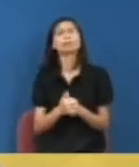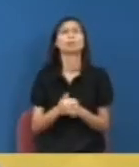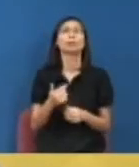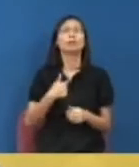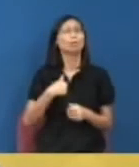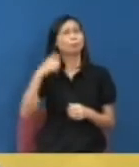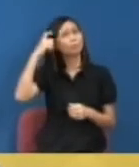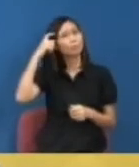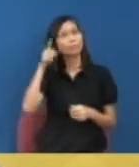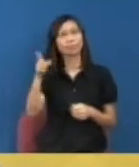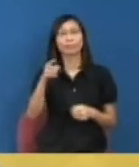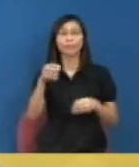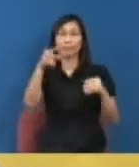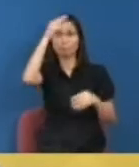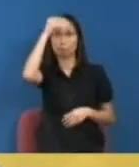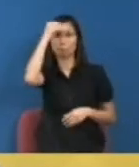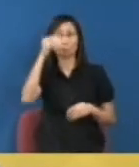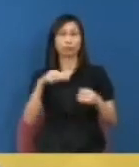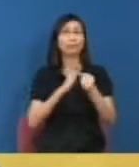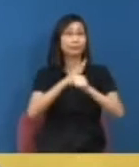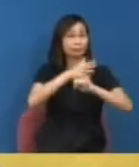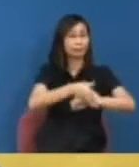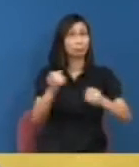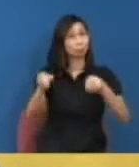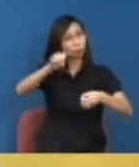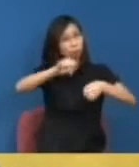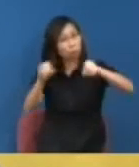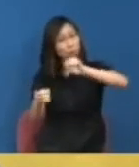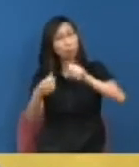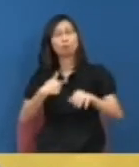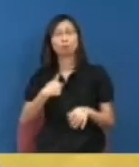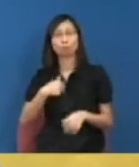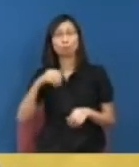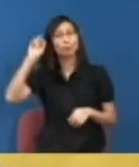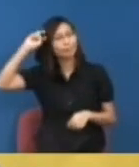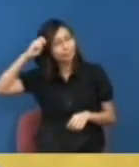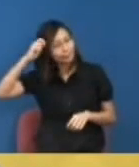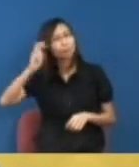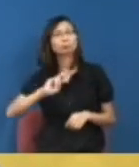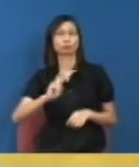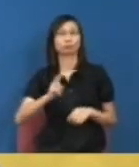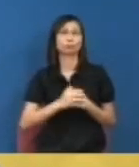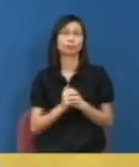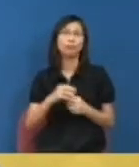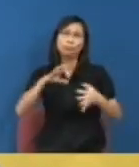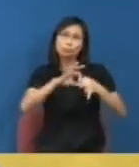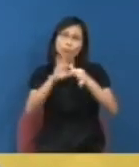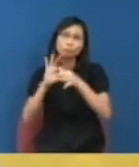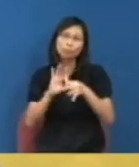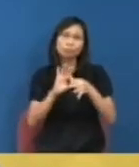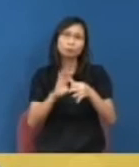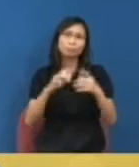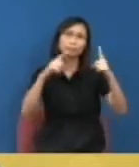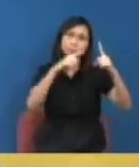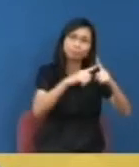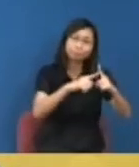你是讀社會科學的我亦叫做鑽研社會科學大家會比較關心這方面究竟人民